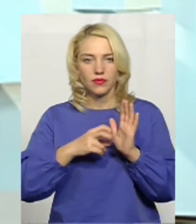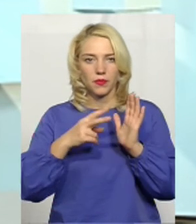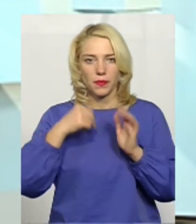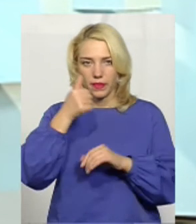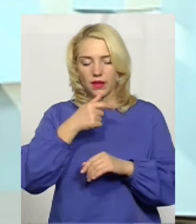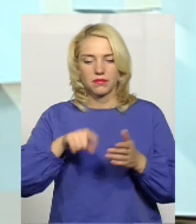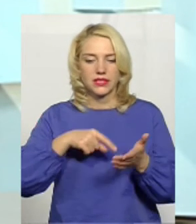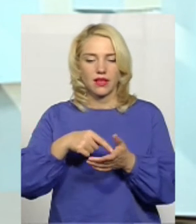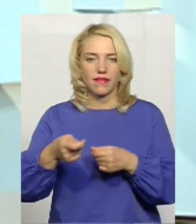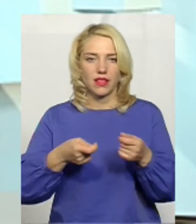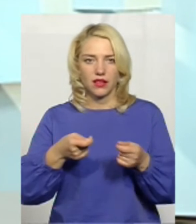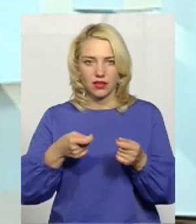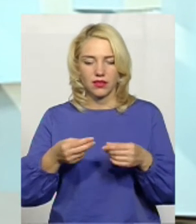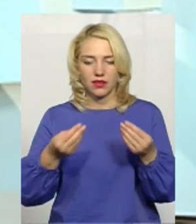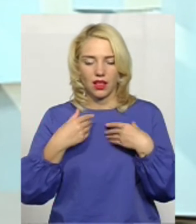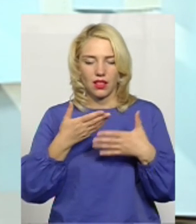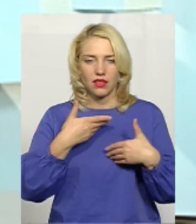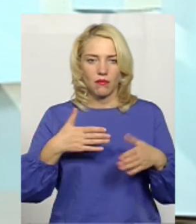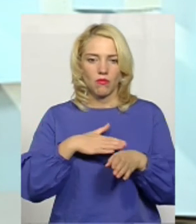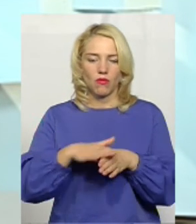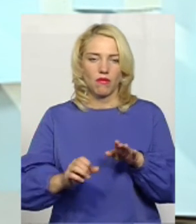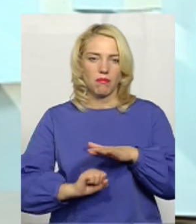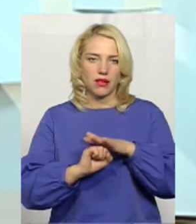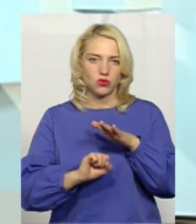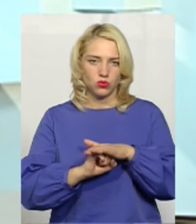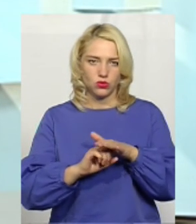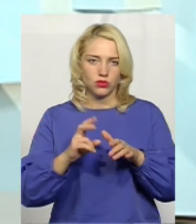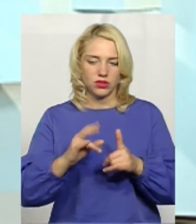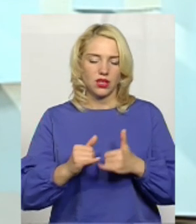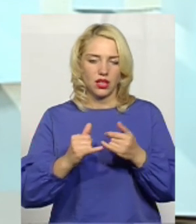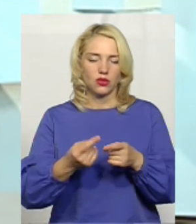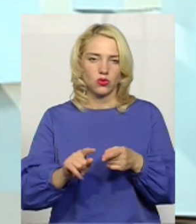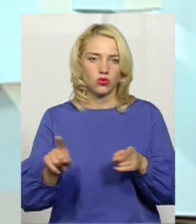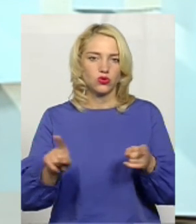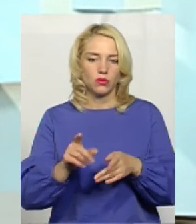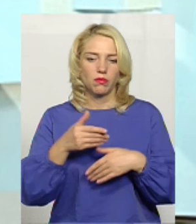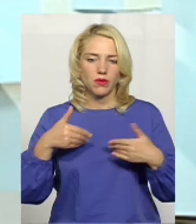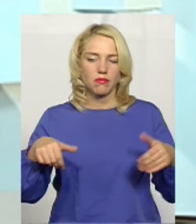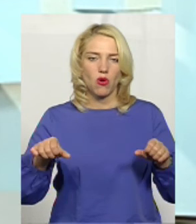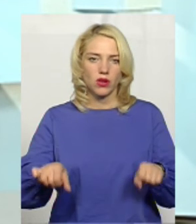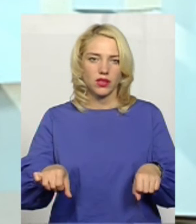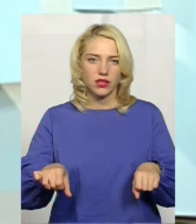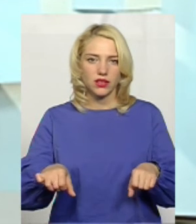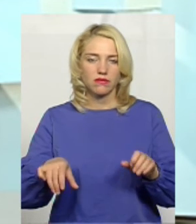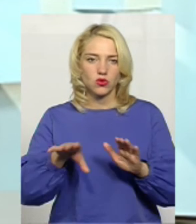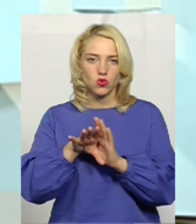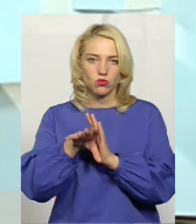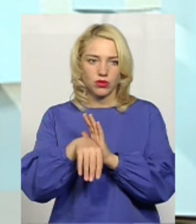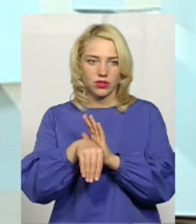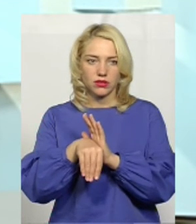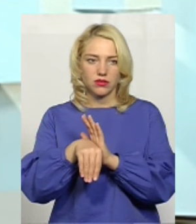році міська влада, дала нам повністю базу для того, щоб ми могли вступити